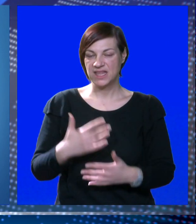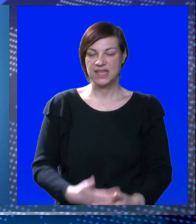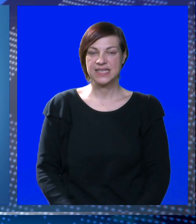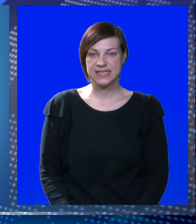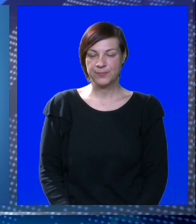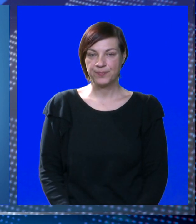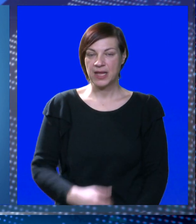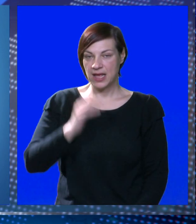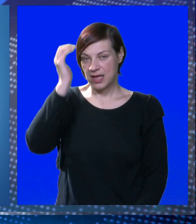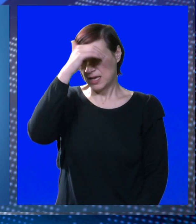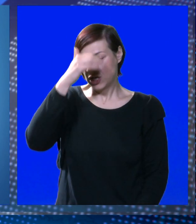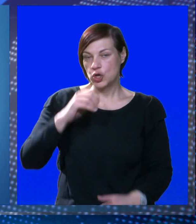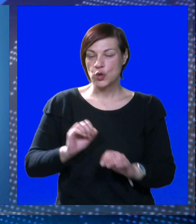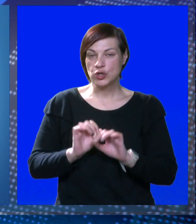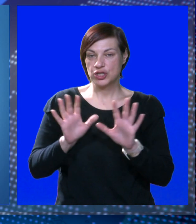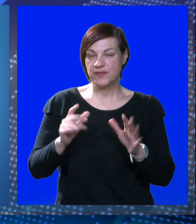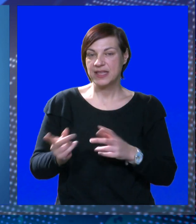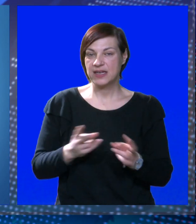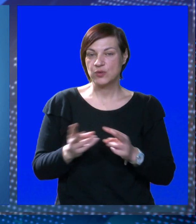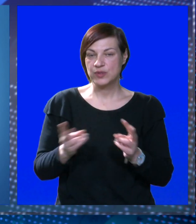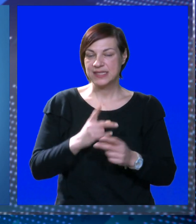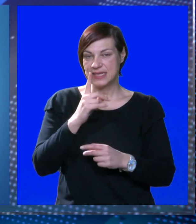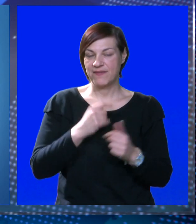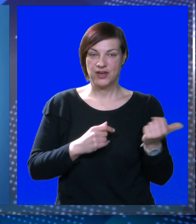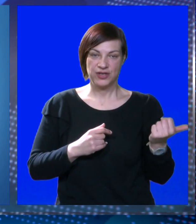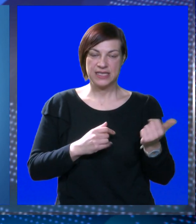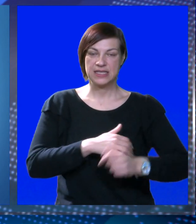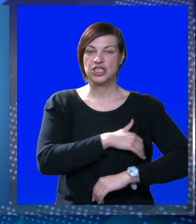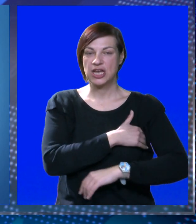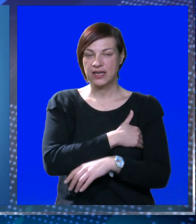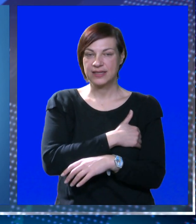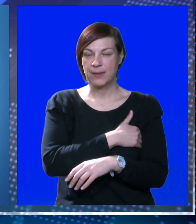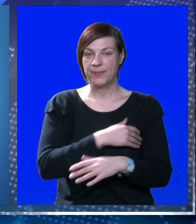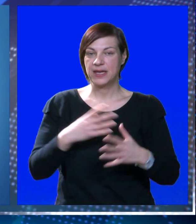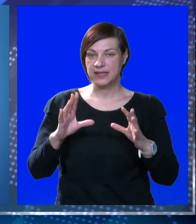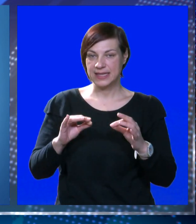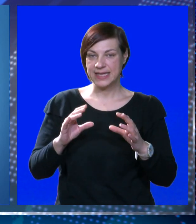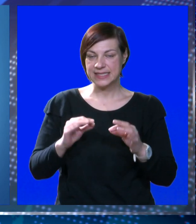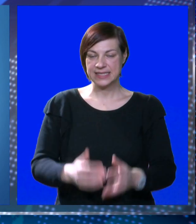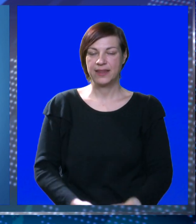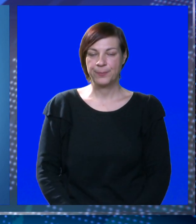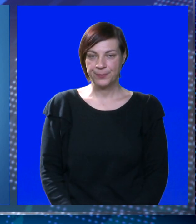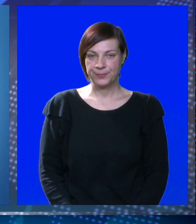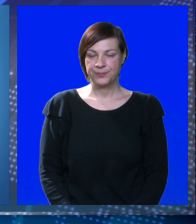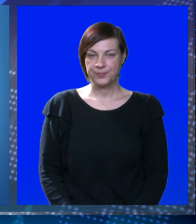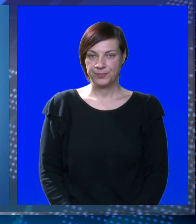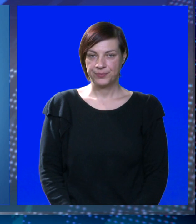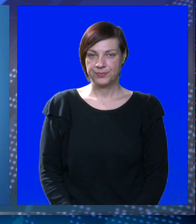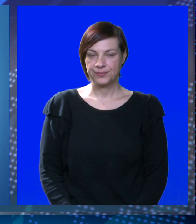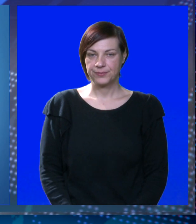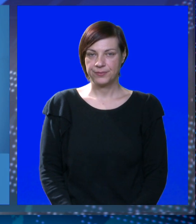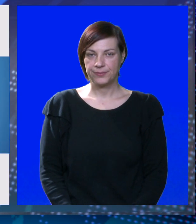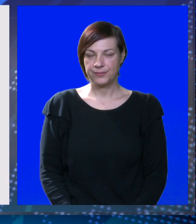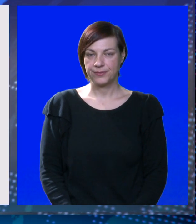celzijevi stupnjeva. Noć, uglavnom vedro uz jak sjeveroistočnjak i temperaturu zraka od 10 celzijevi stupnjeva.